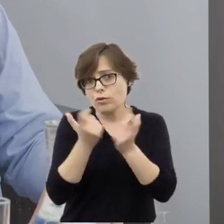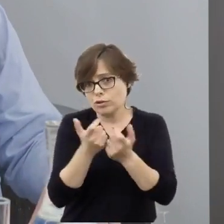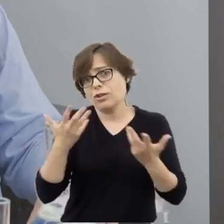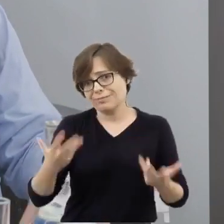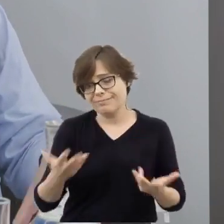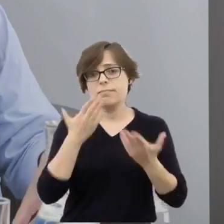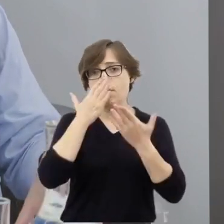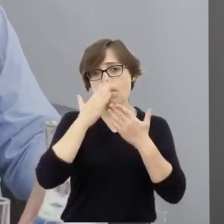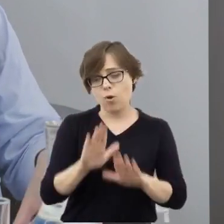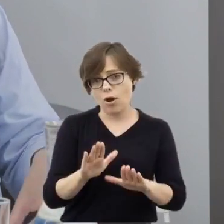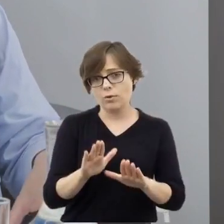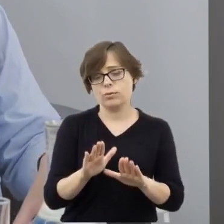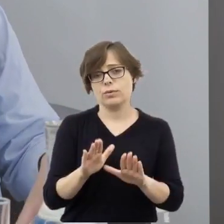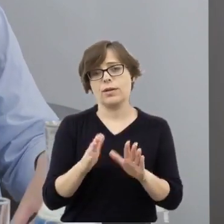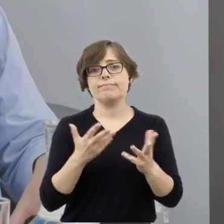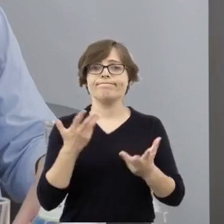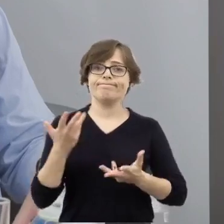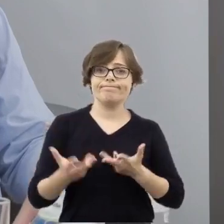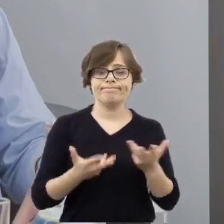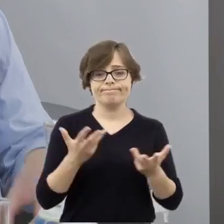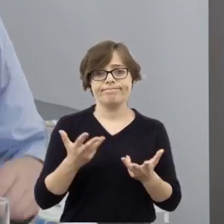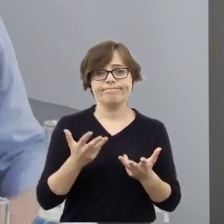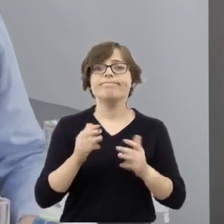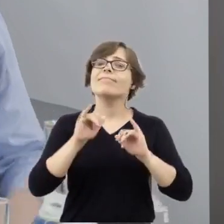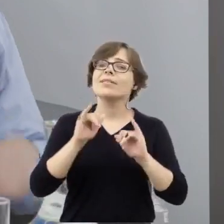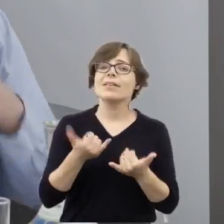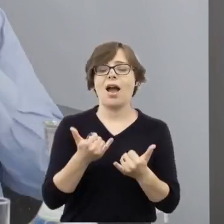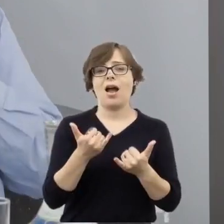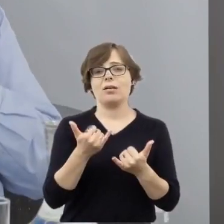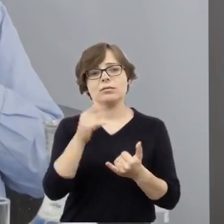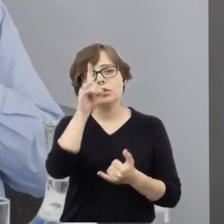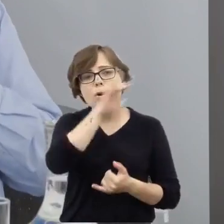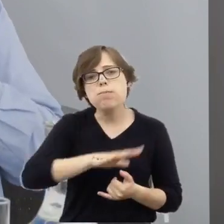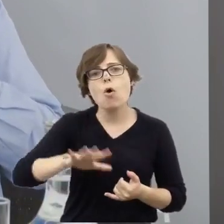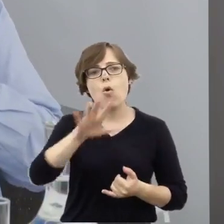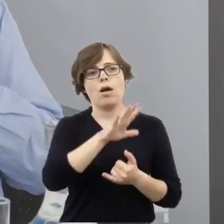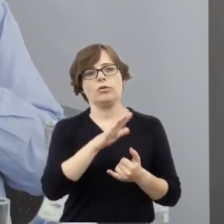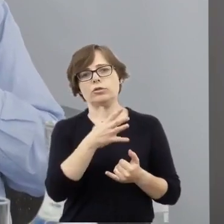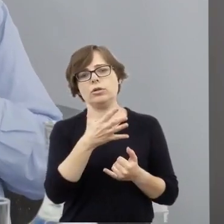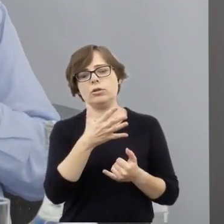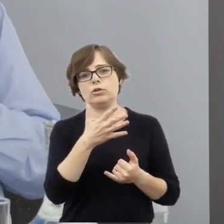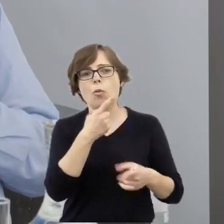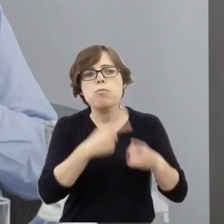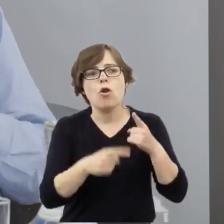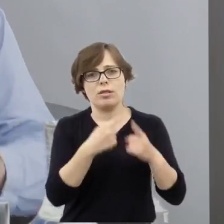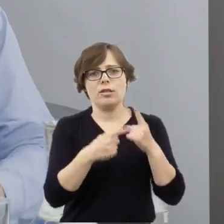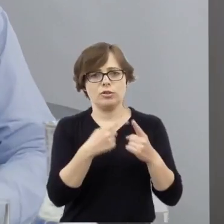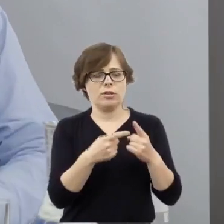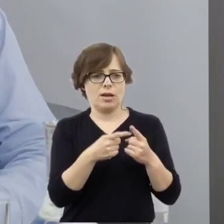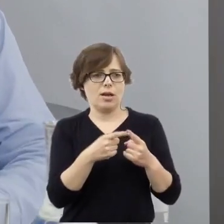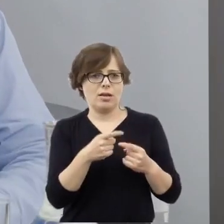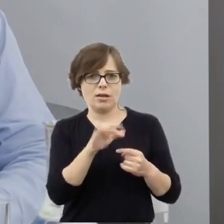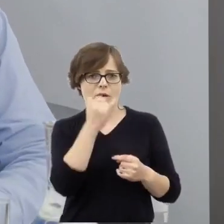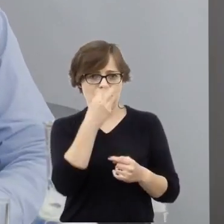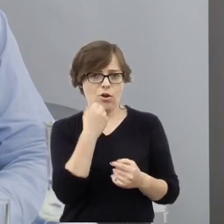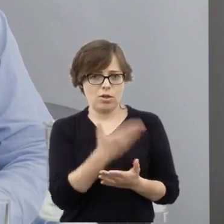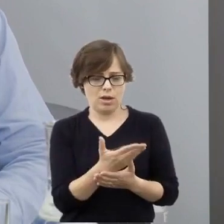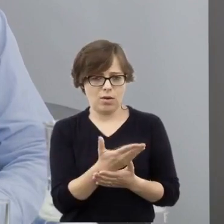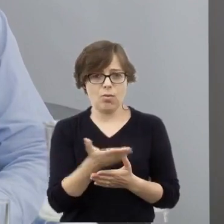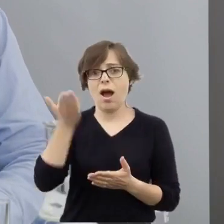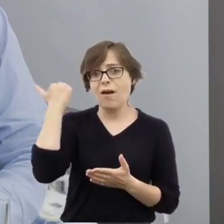w jakiej rzeczywistości społeczno-politycznej funkcjonowała już wówczas mniejszość